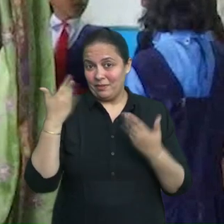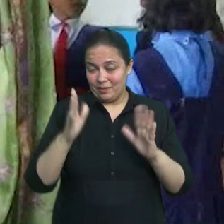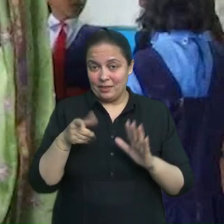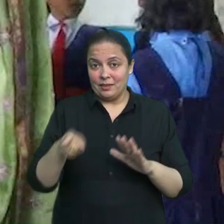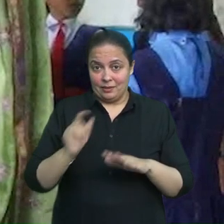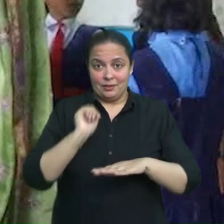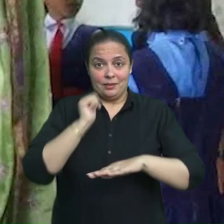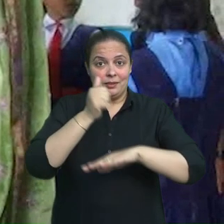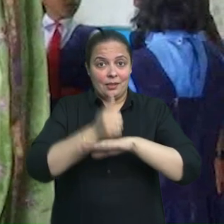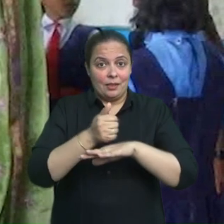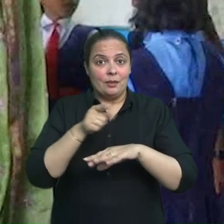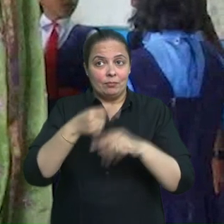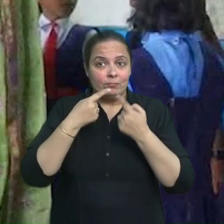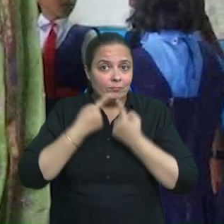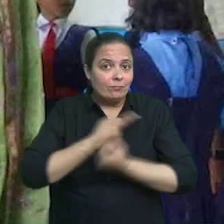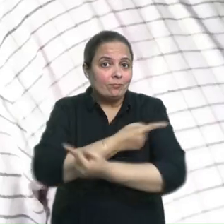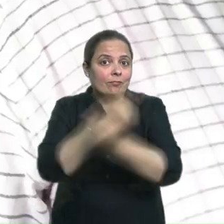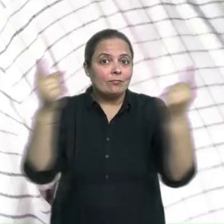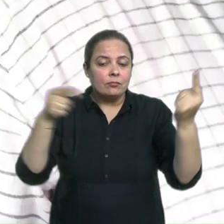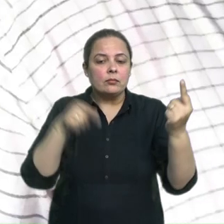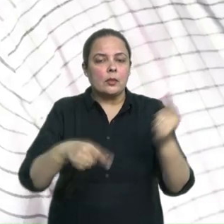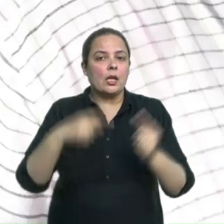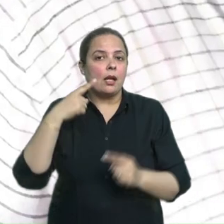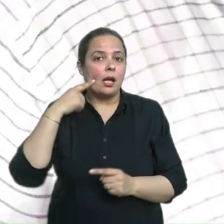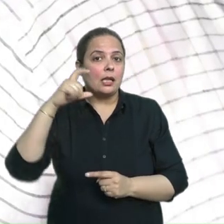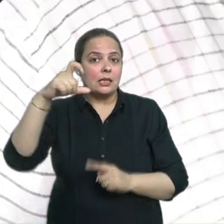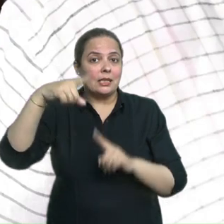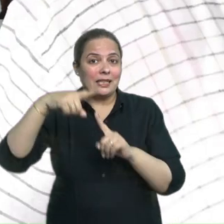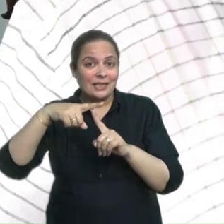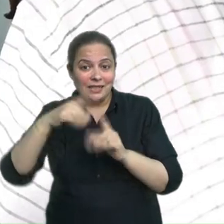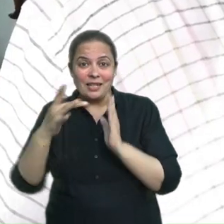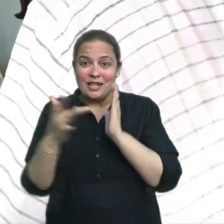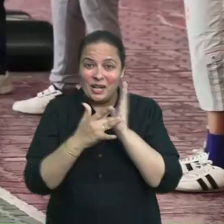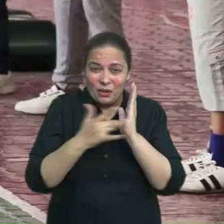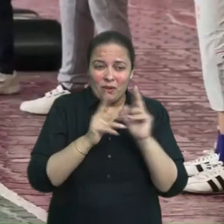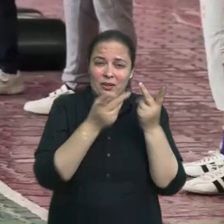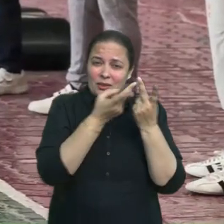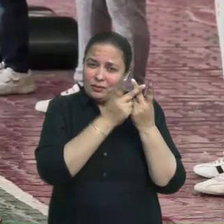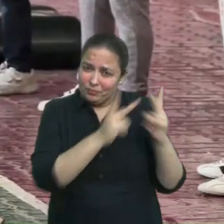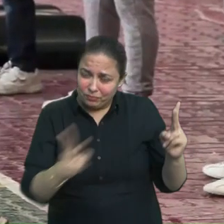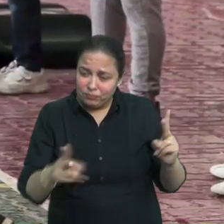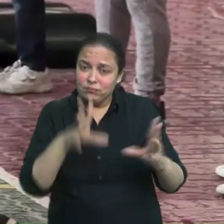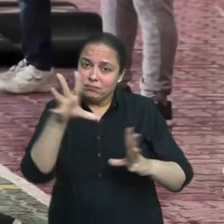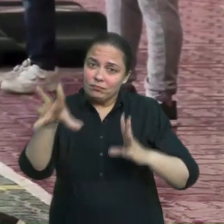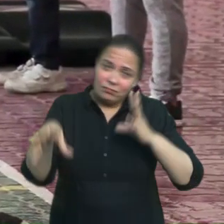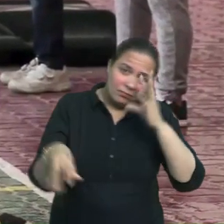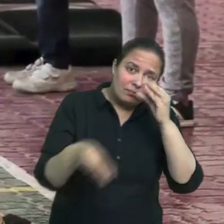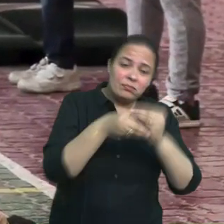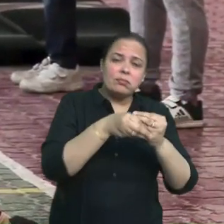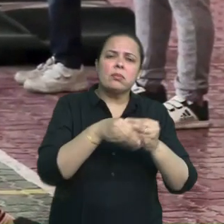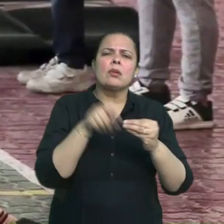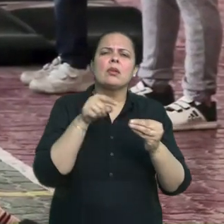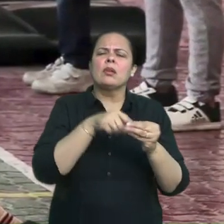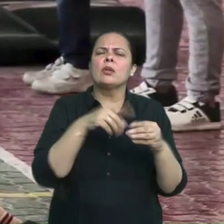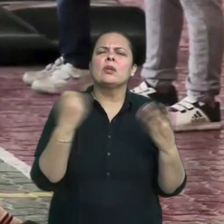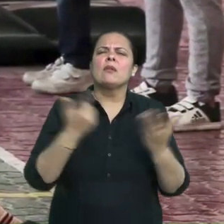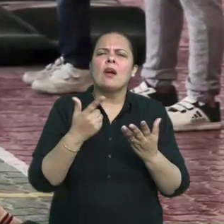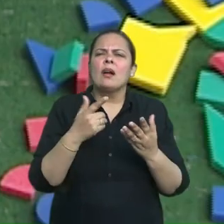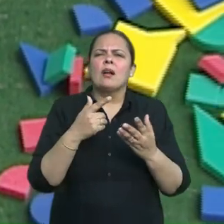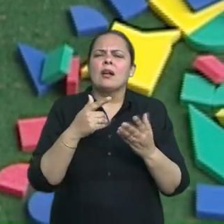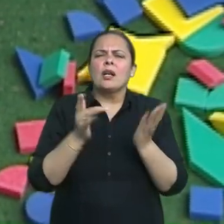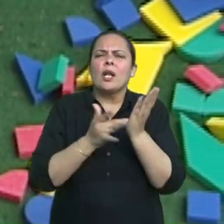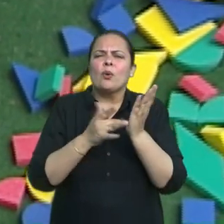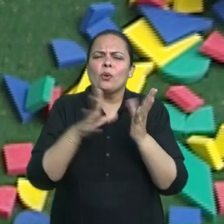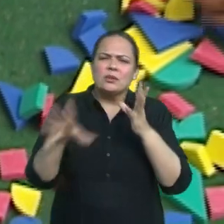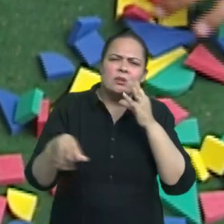सकें। यह विशे सामगरी इस तरह से बनाई गई है जिससे बच्चे न केवल उन्हें अपने दैनिक जीवन से जोड़ कर देख पाएं,